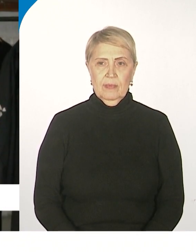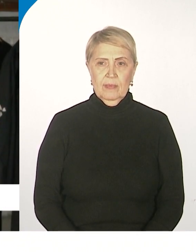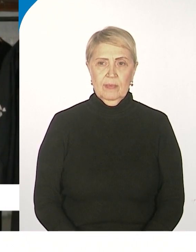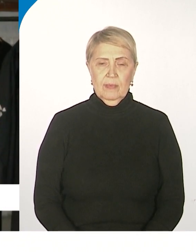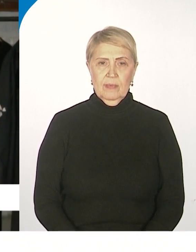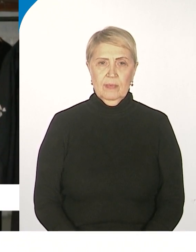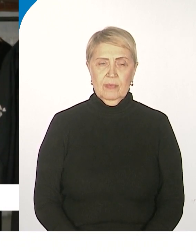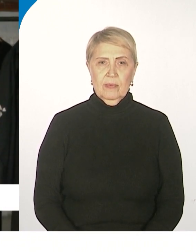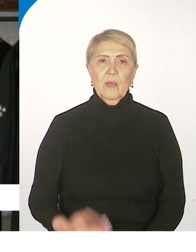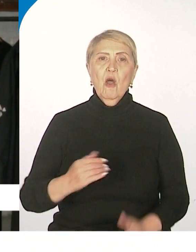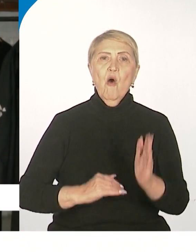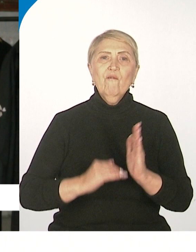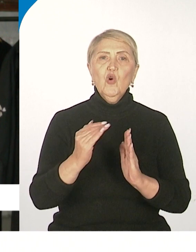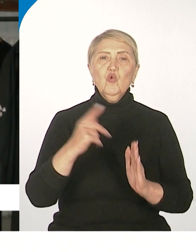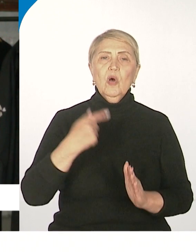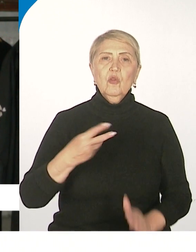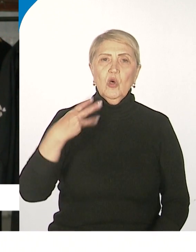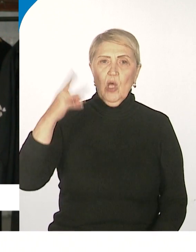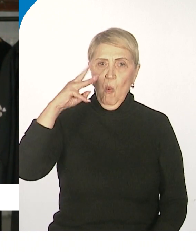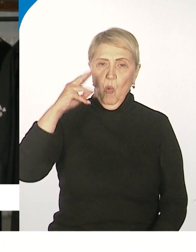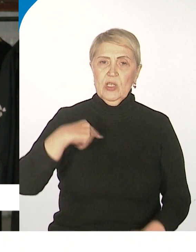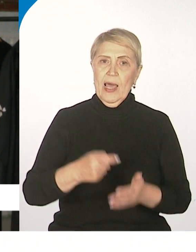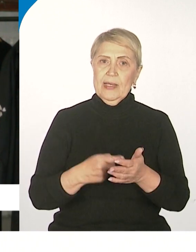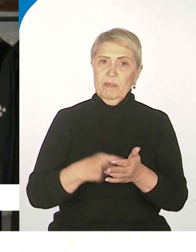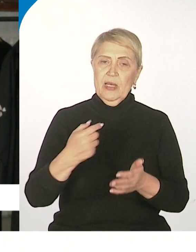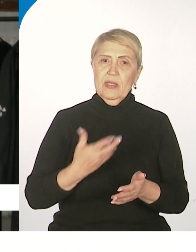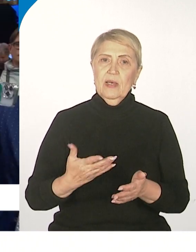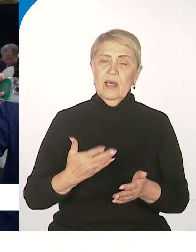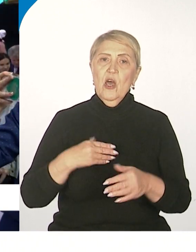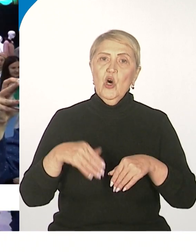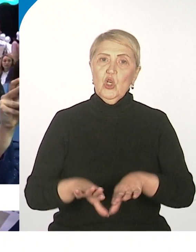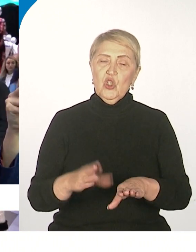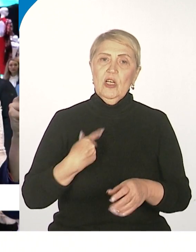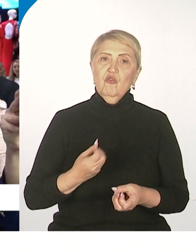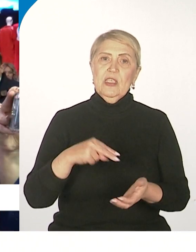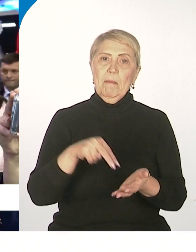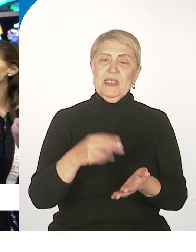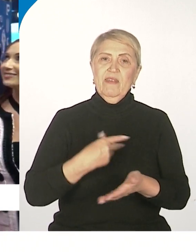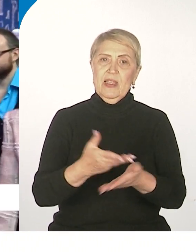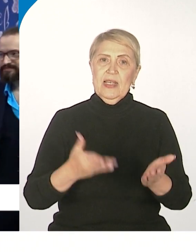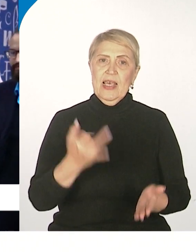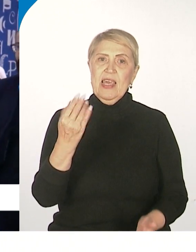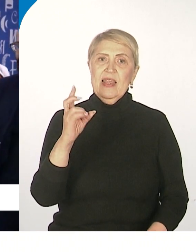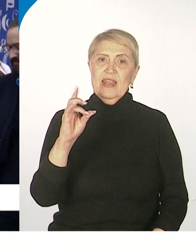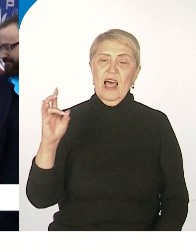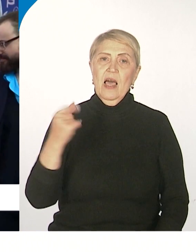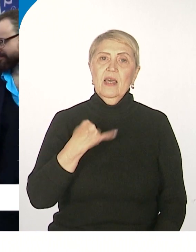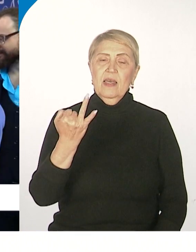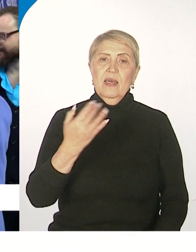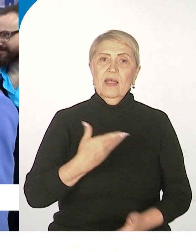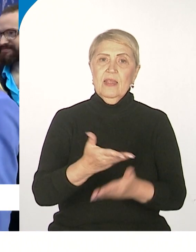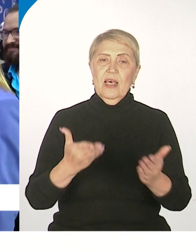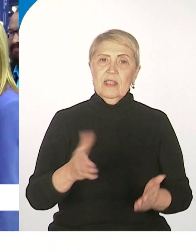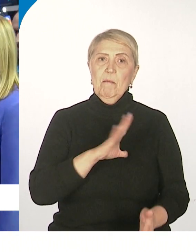высокой моды эксперты выставки приняли решение поставить только нас. Пару дней назад Инна и ее команда были еще в Москве на